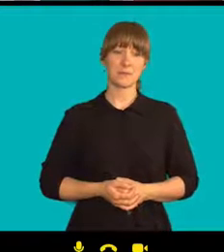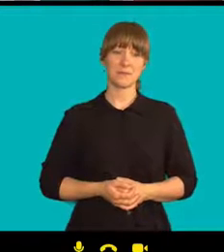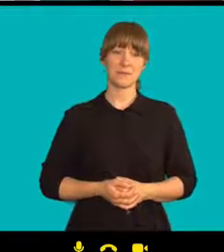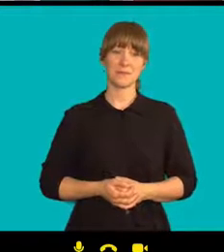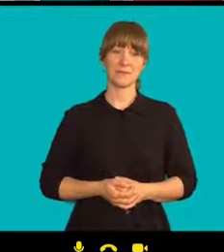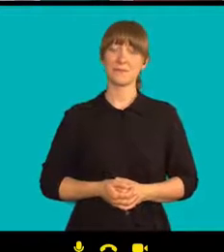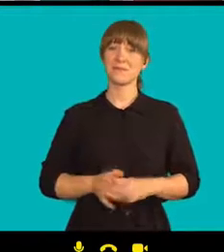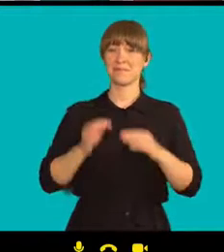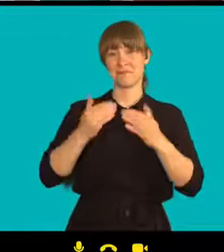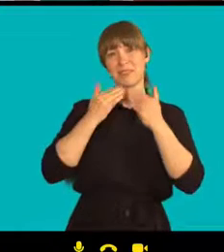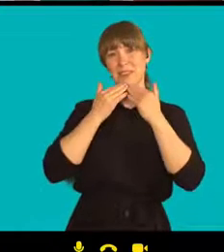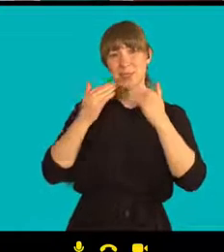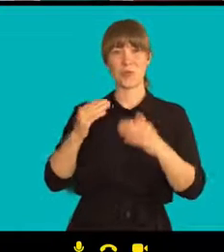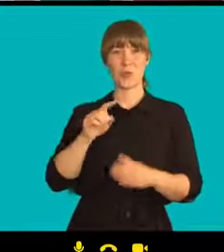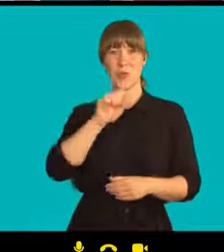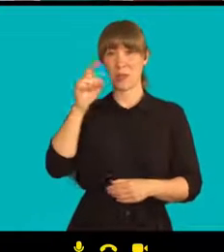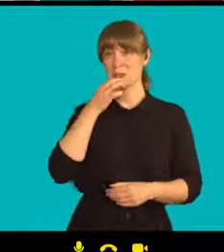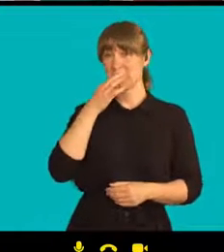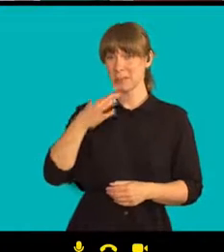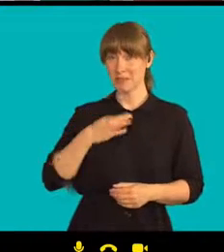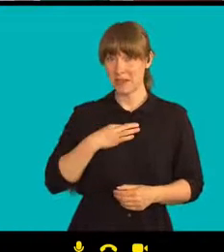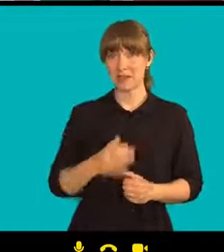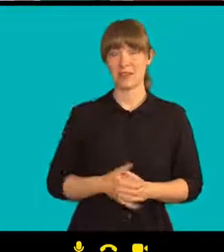Děkuji za to otázku.